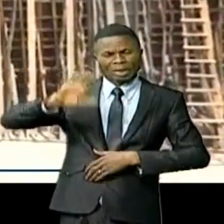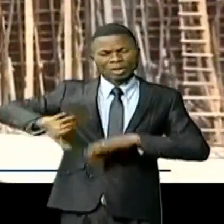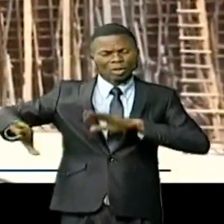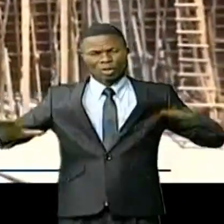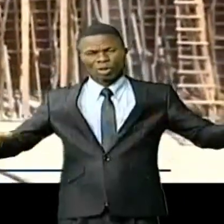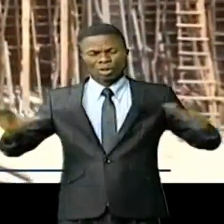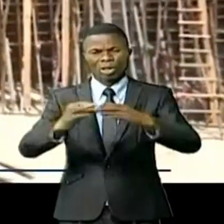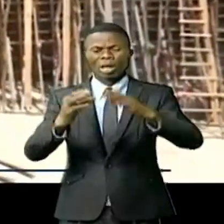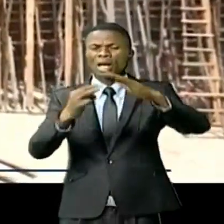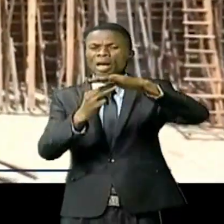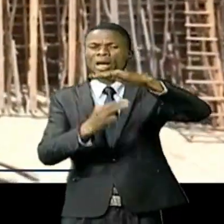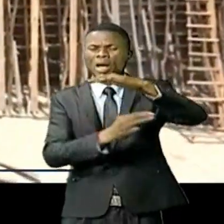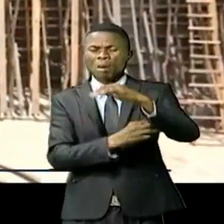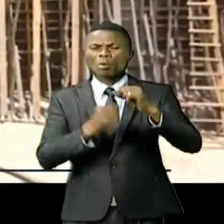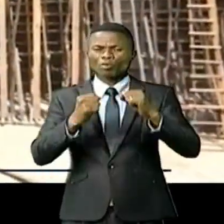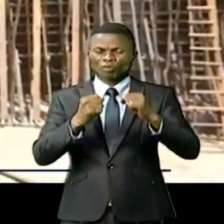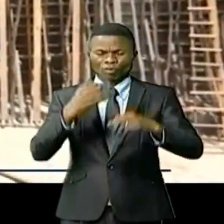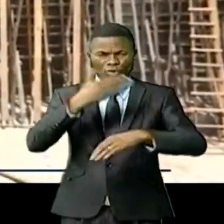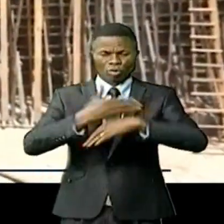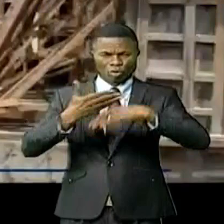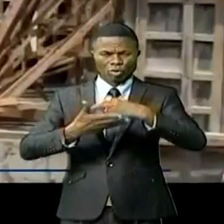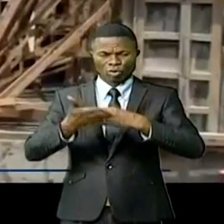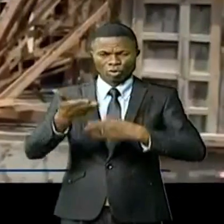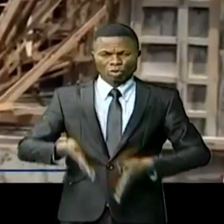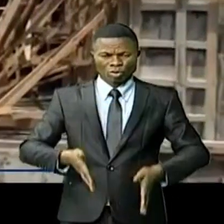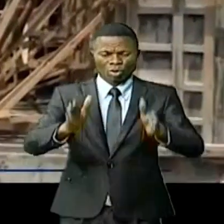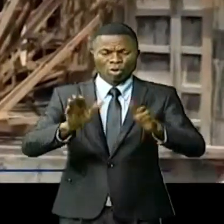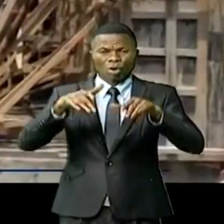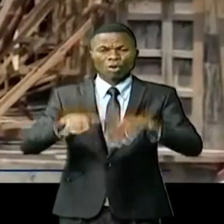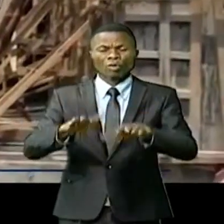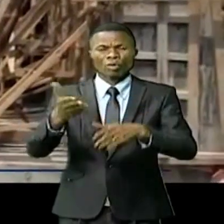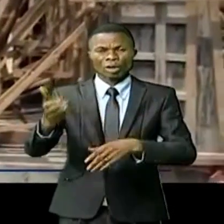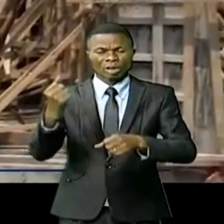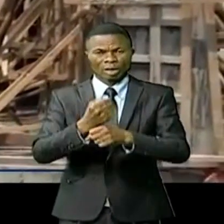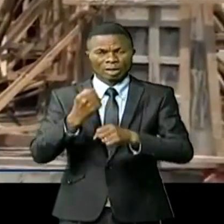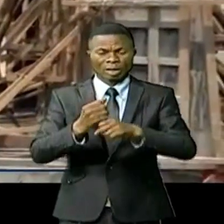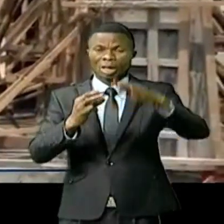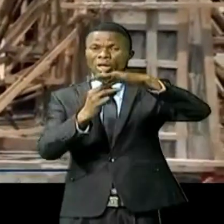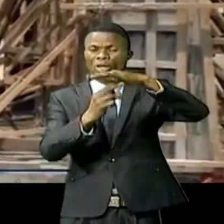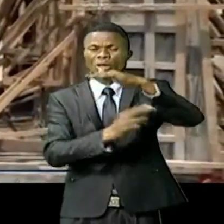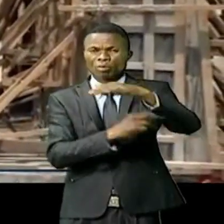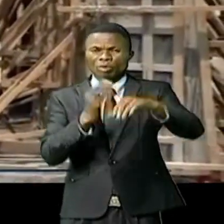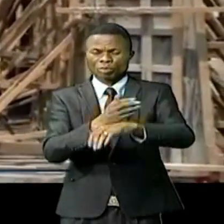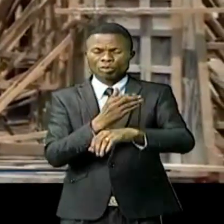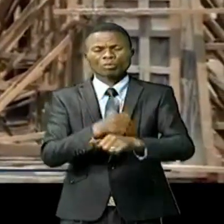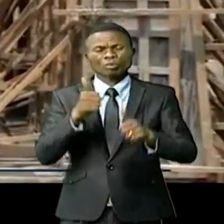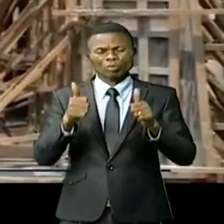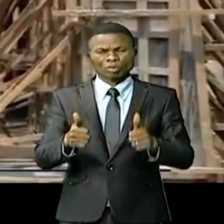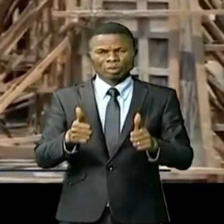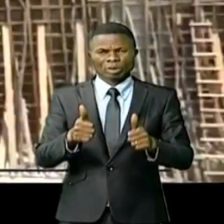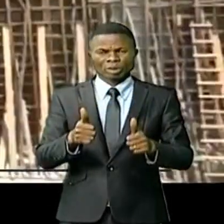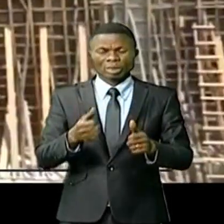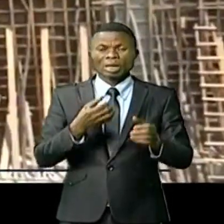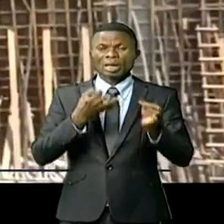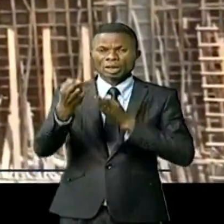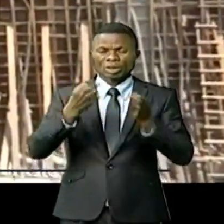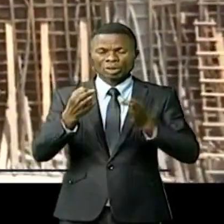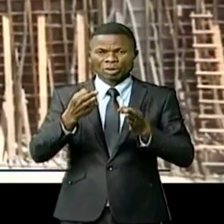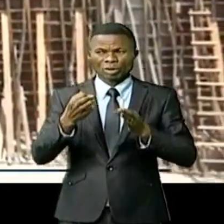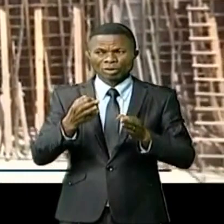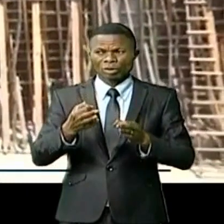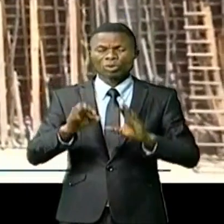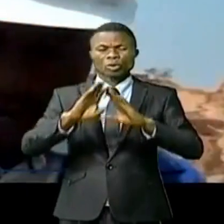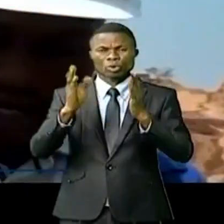à un pont en tesson qui est en pleine construction sur la rivière Tchota. Les travaux du pont évoluent sans désemparer, explique l'un des